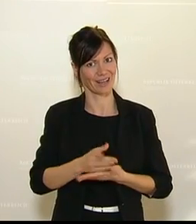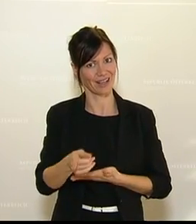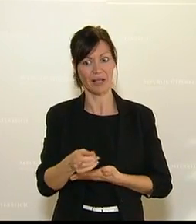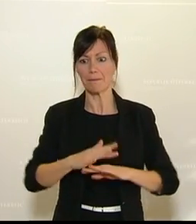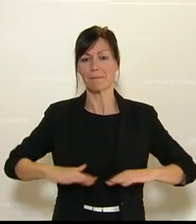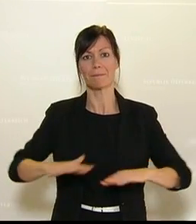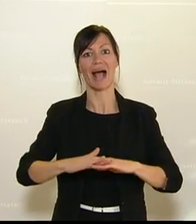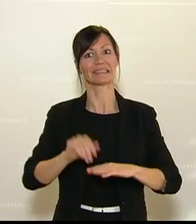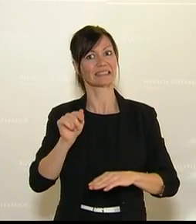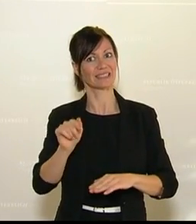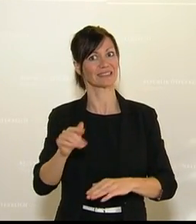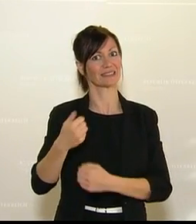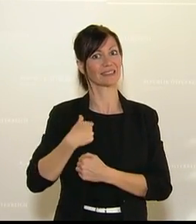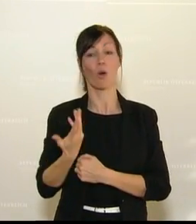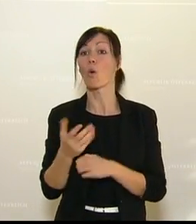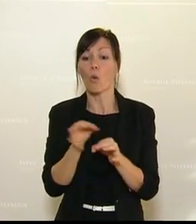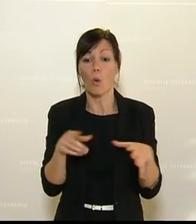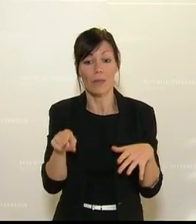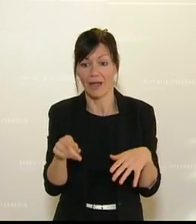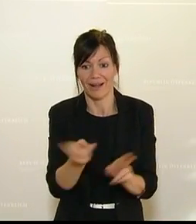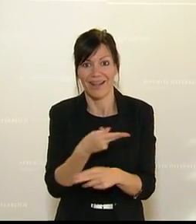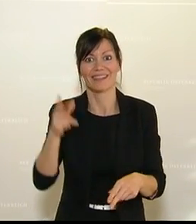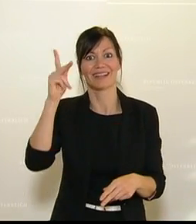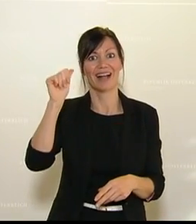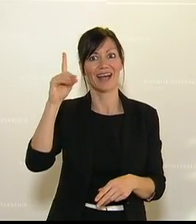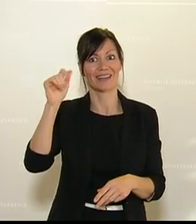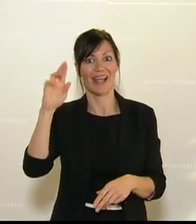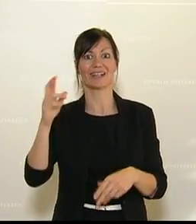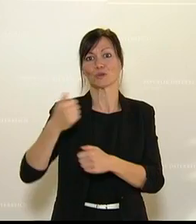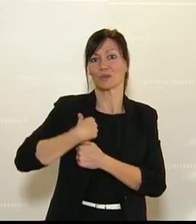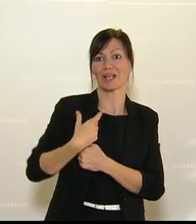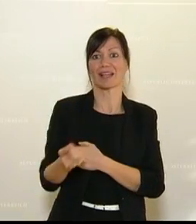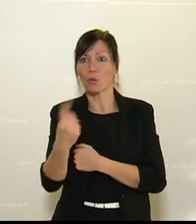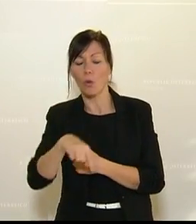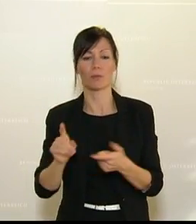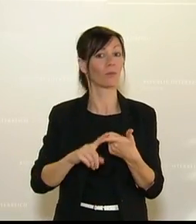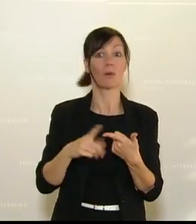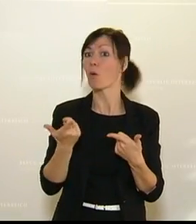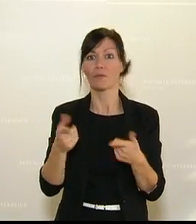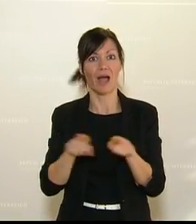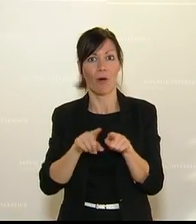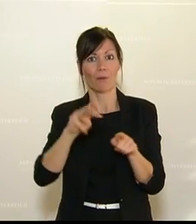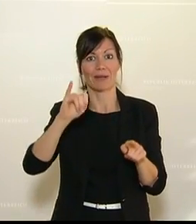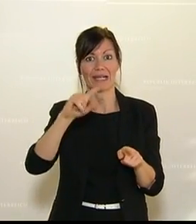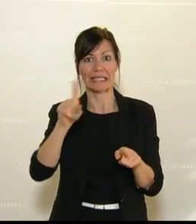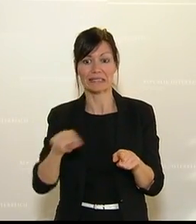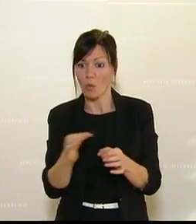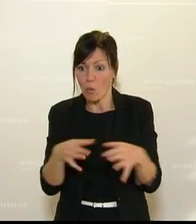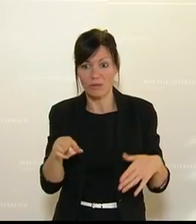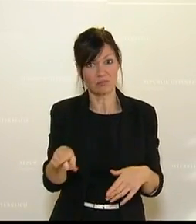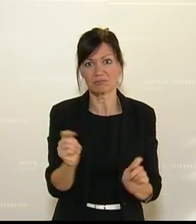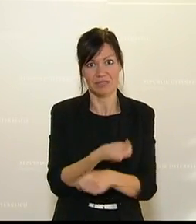sie gibt es keine Kadersoldaten und keine Miliz. Sehr geehrte Damen und Herren, jeder